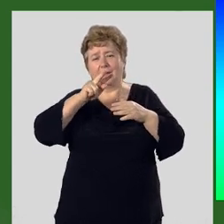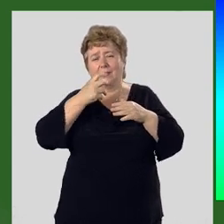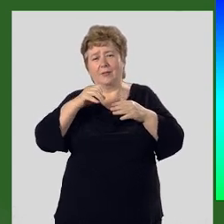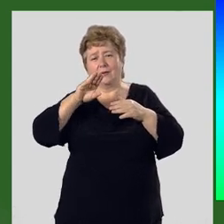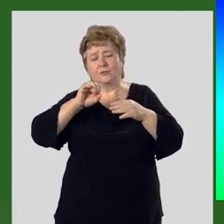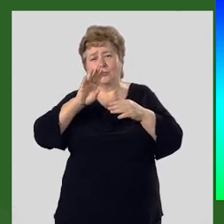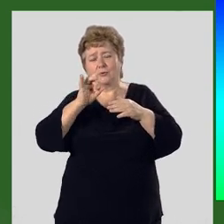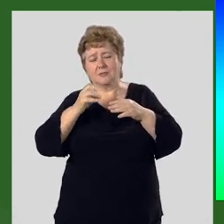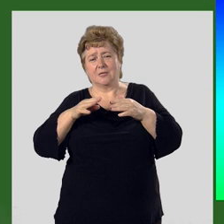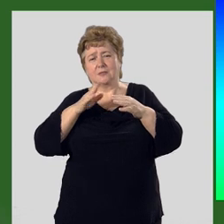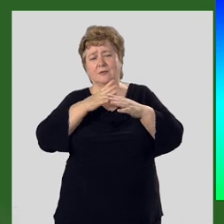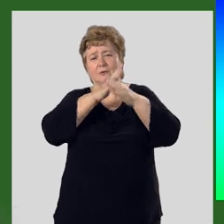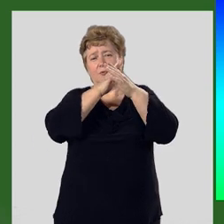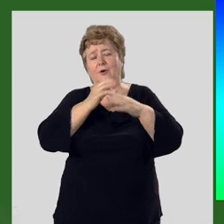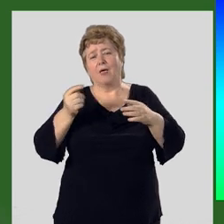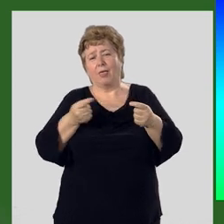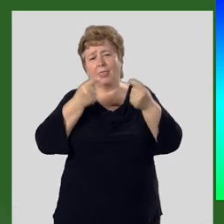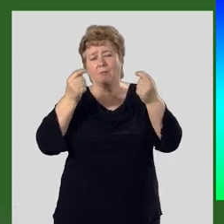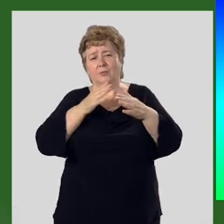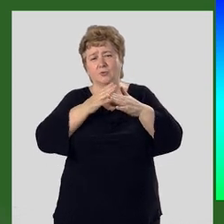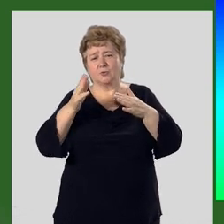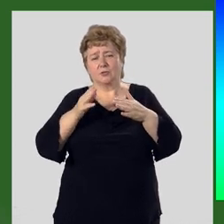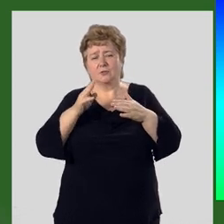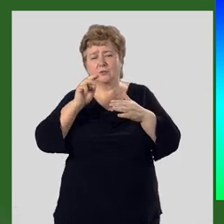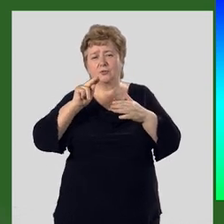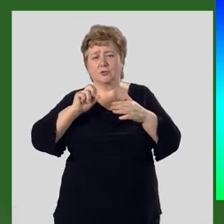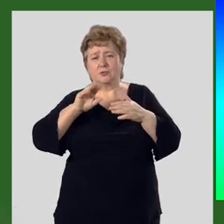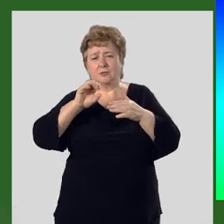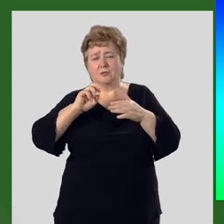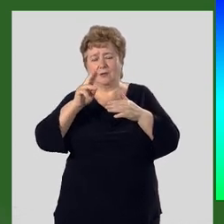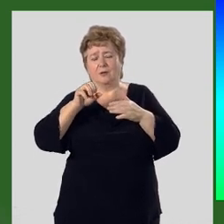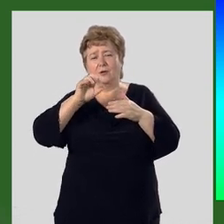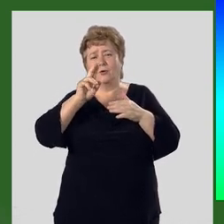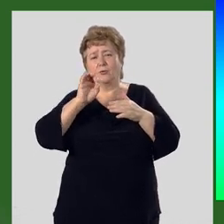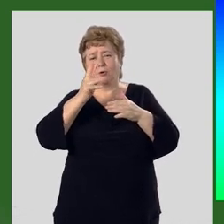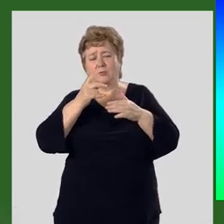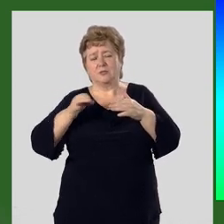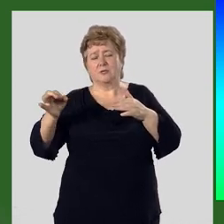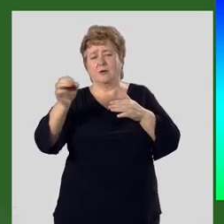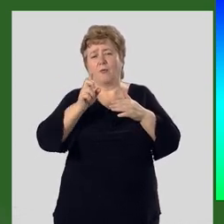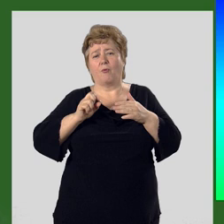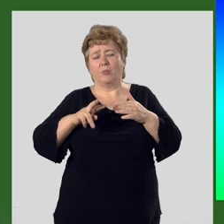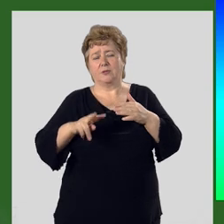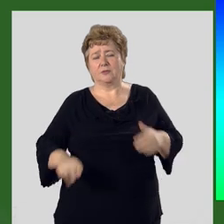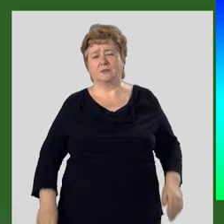Туркестанских гор и небольшую часть Чаткал Кураминской области.